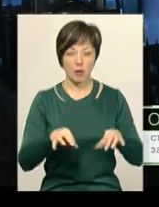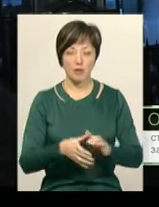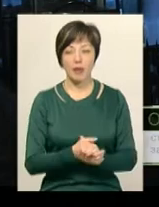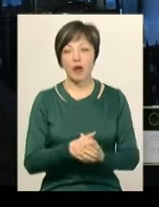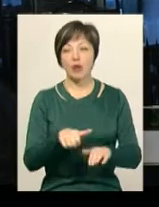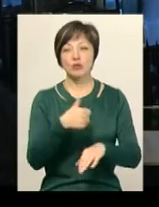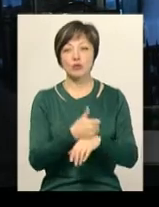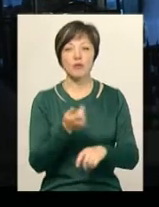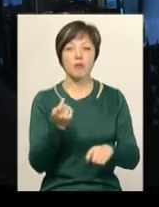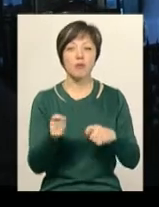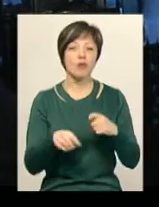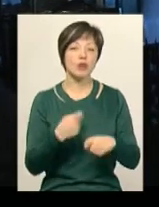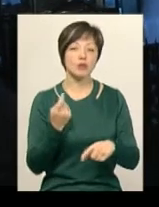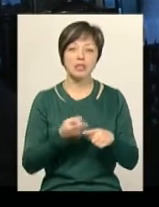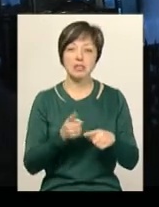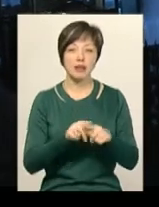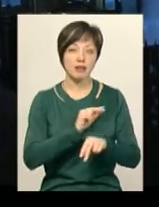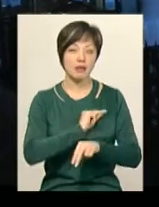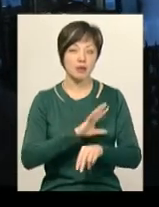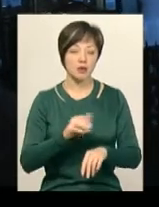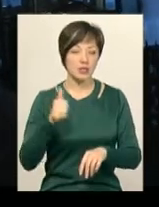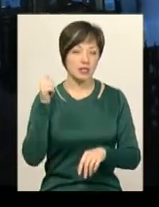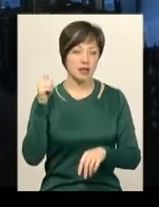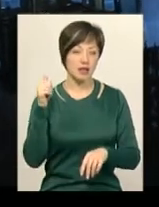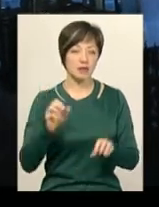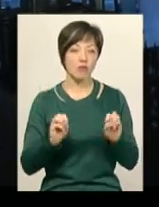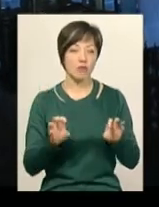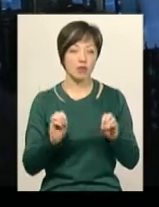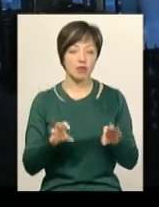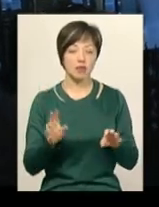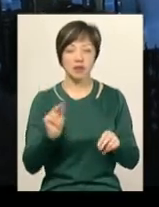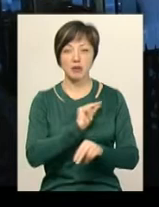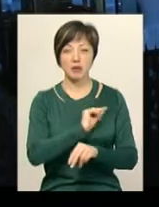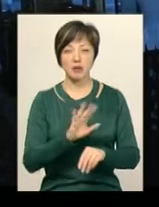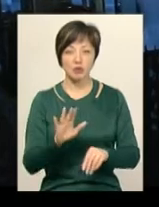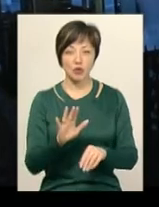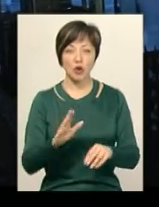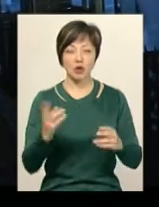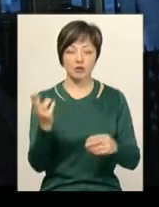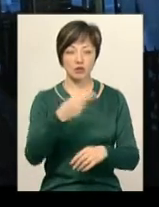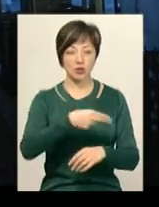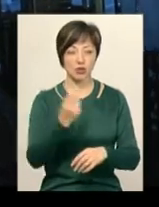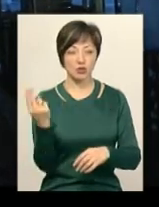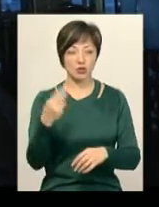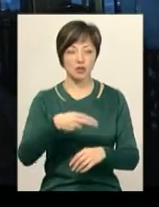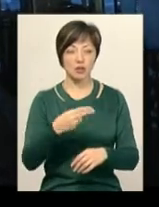Основні такі порушення – це не працюють задні ходові вогні, не працюють сплавочисники, відсутня в омивачу